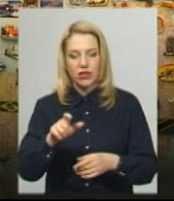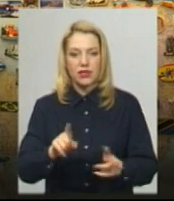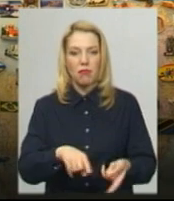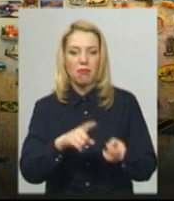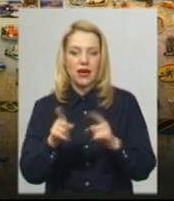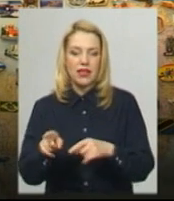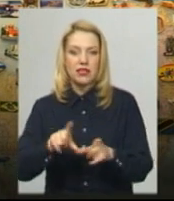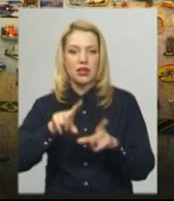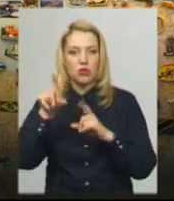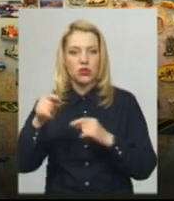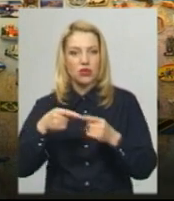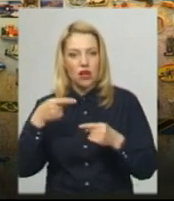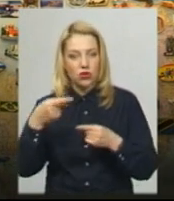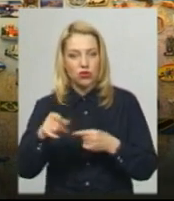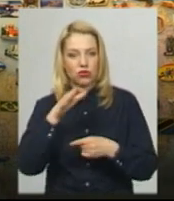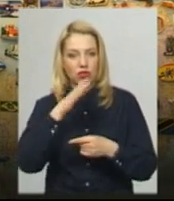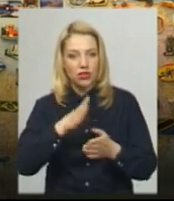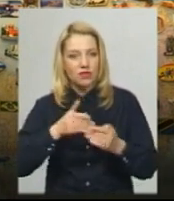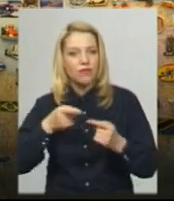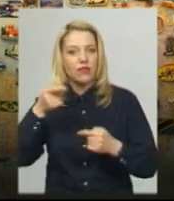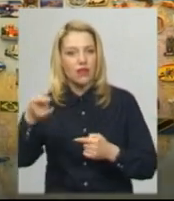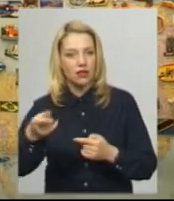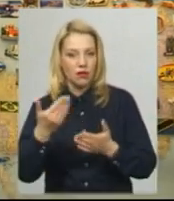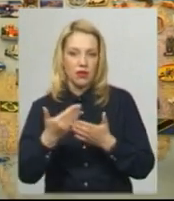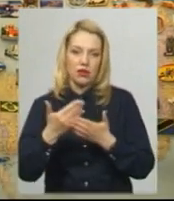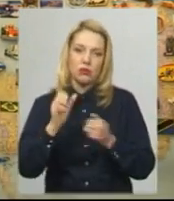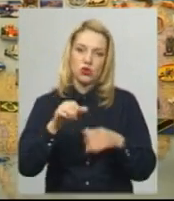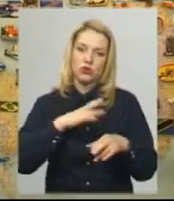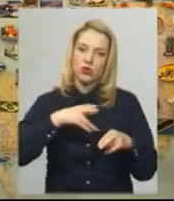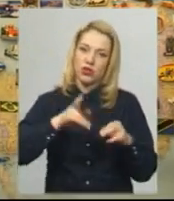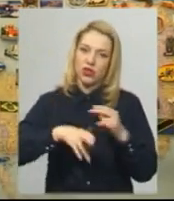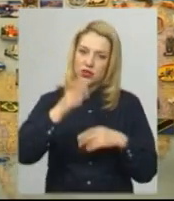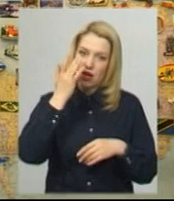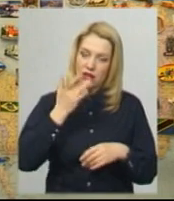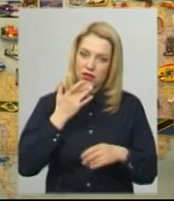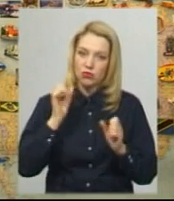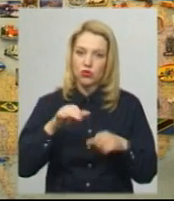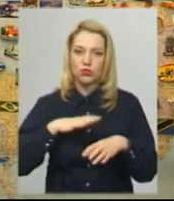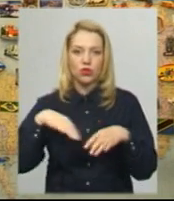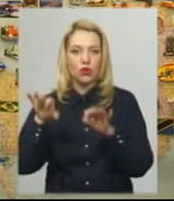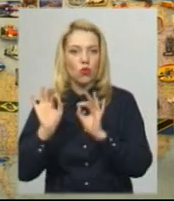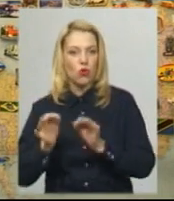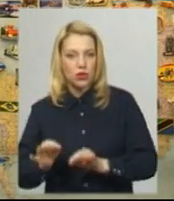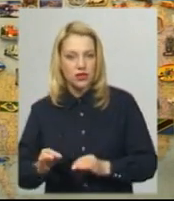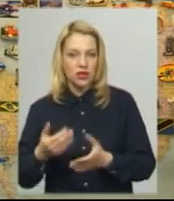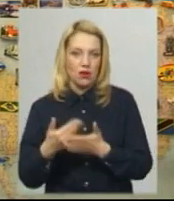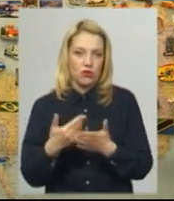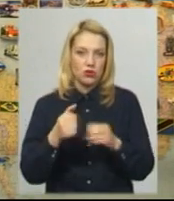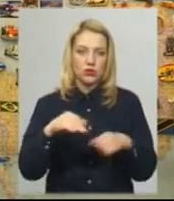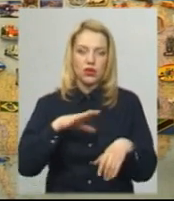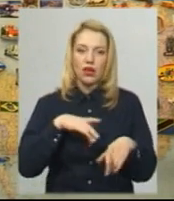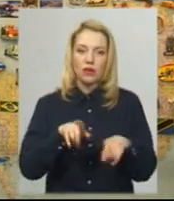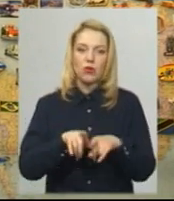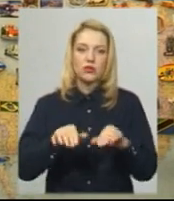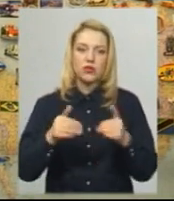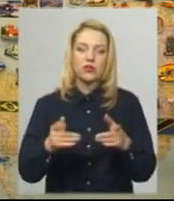більш далі період. Можливо, це може бути кінець літа, можливо, це буде осінь, можливо, навіть є такі періоди, що такі пропозиції,